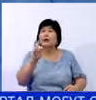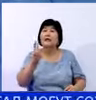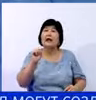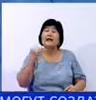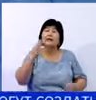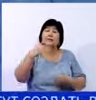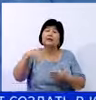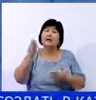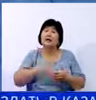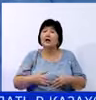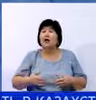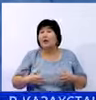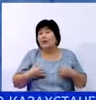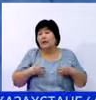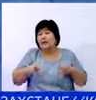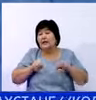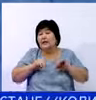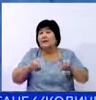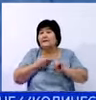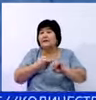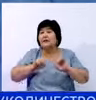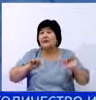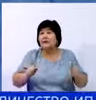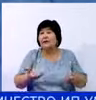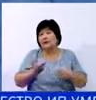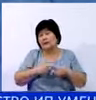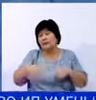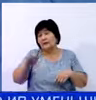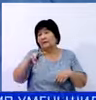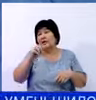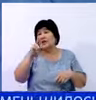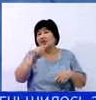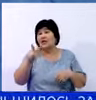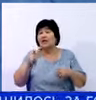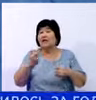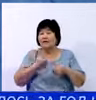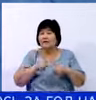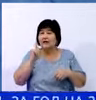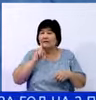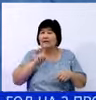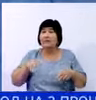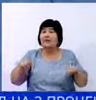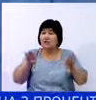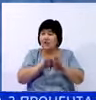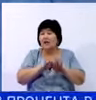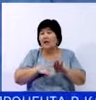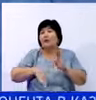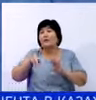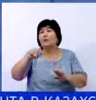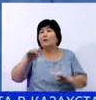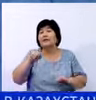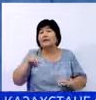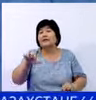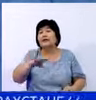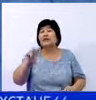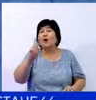для предотвращения угрозы дальнейшего распространения коронавируса. Все мечети на период карантина временно закрыты. Верховный муфтий страны